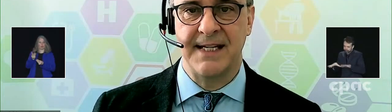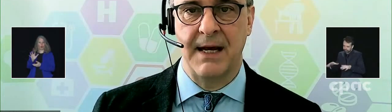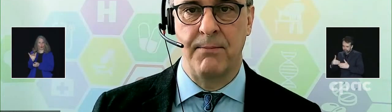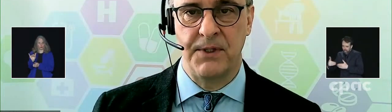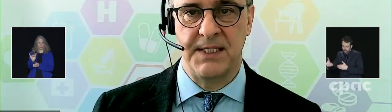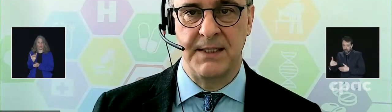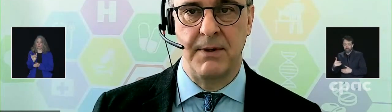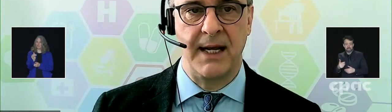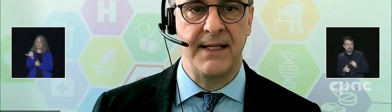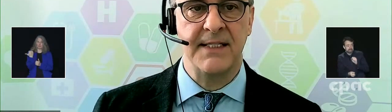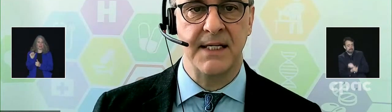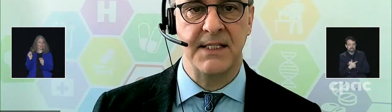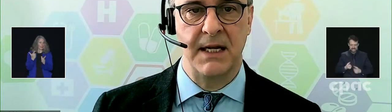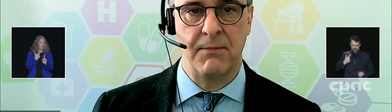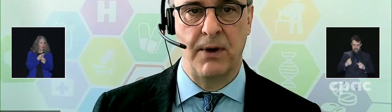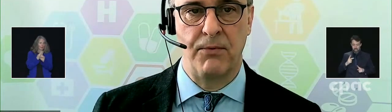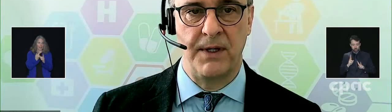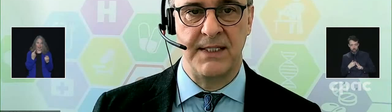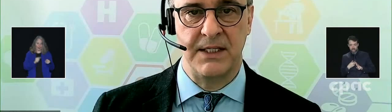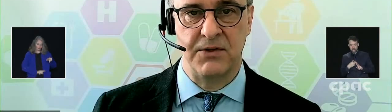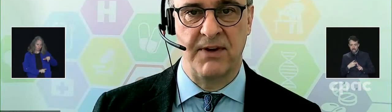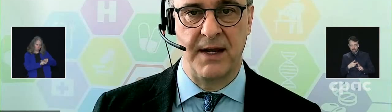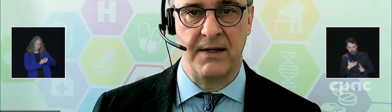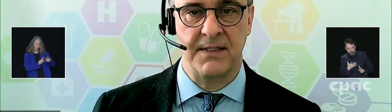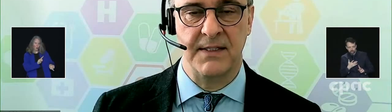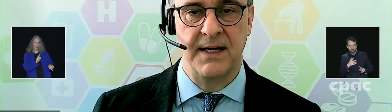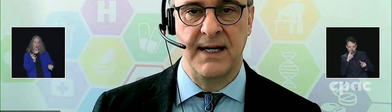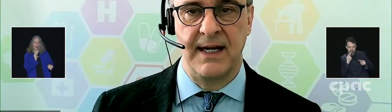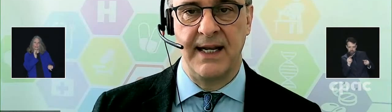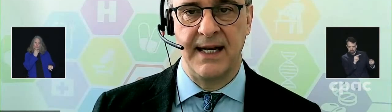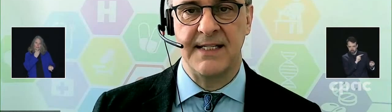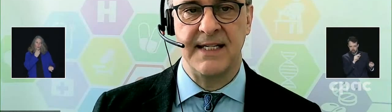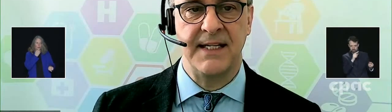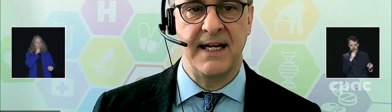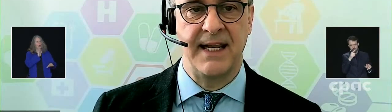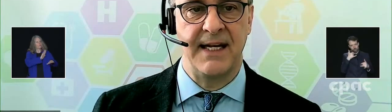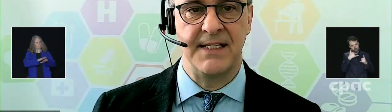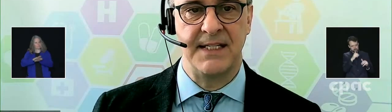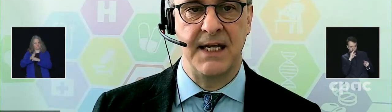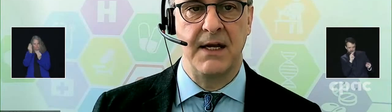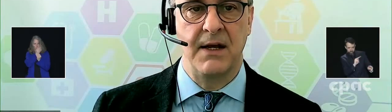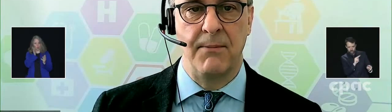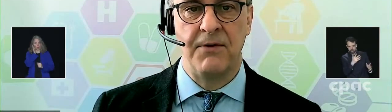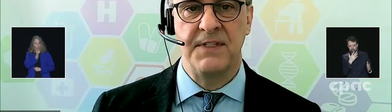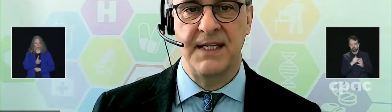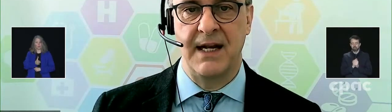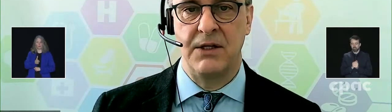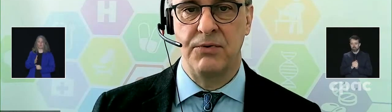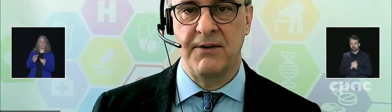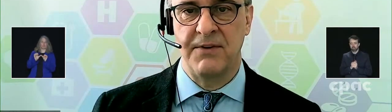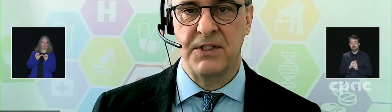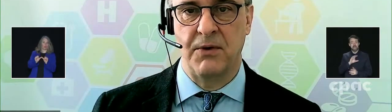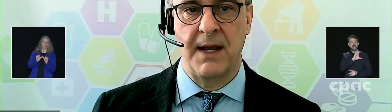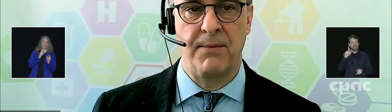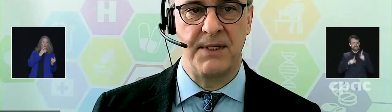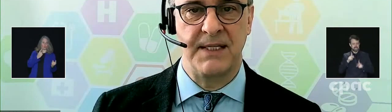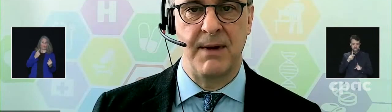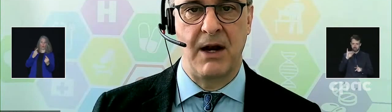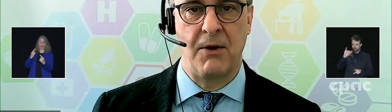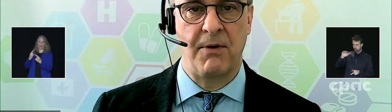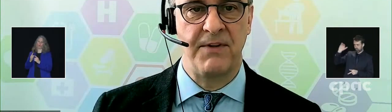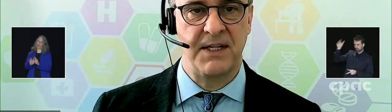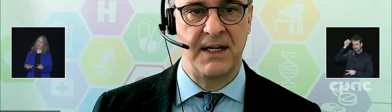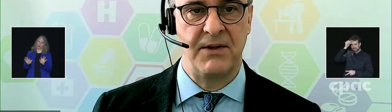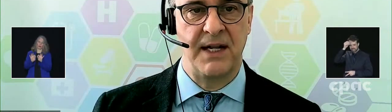effet indésirable possible est essentiel pour appuyer cette surveillance. Les Canadiennes et les Canadiens peuvent signaler tout effet secondaire